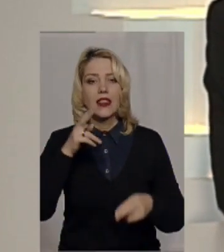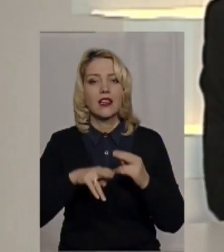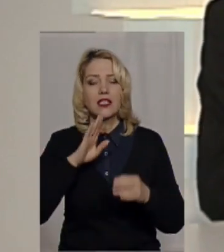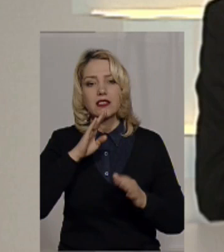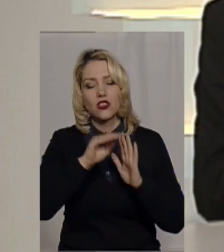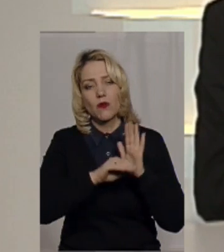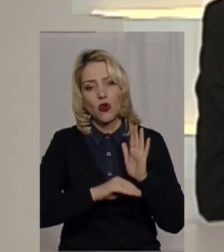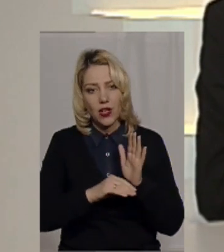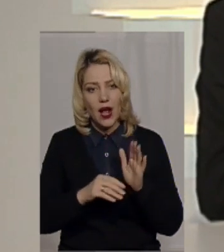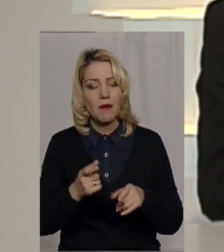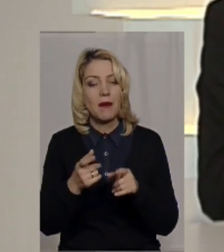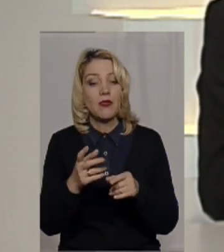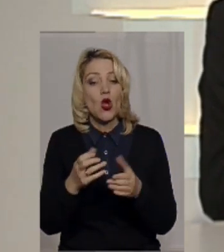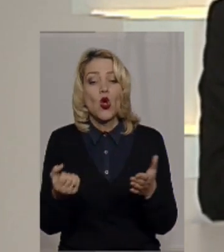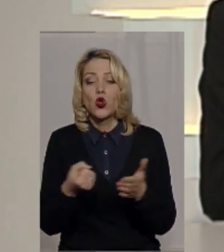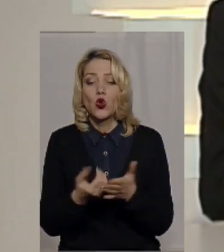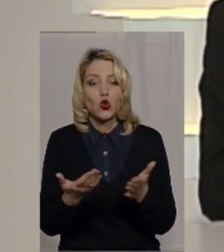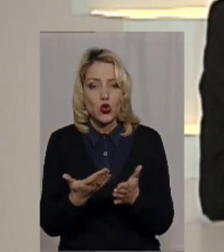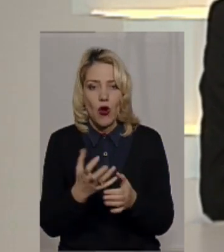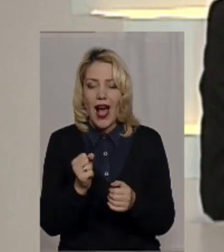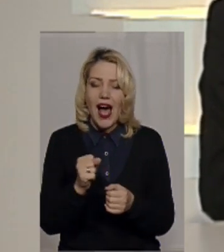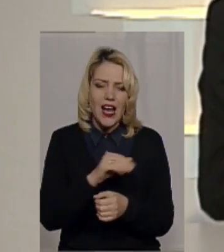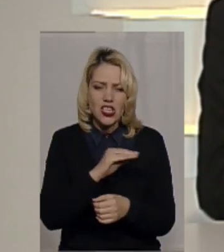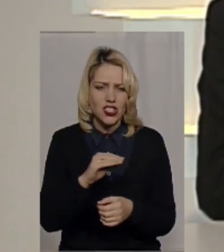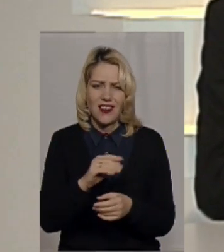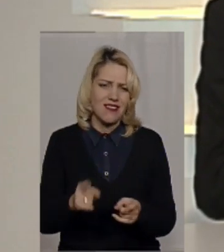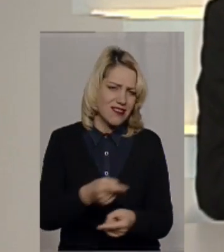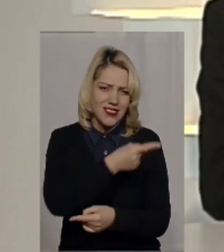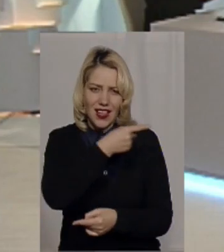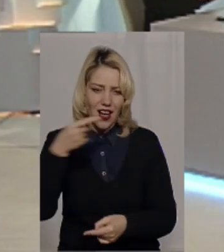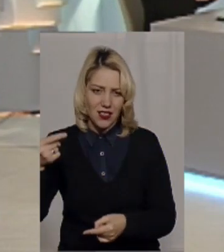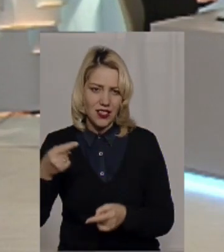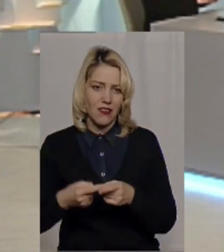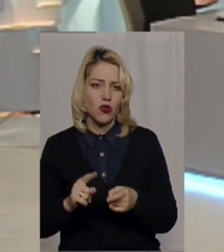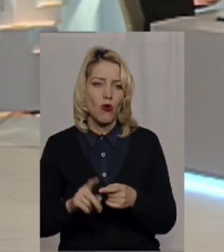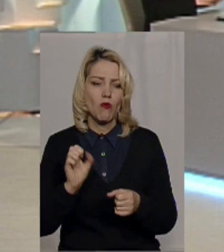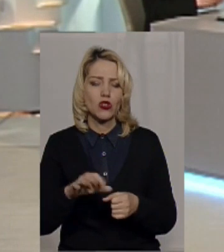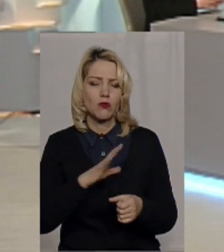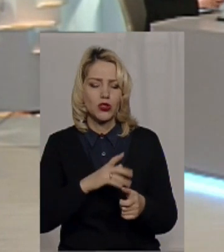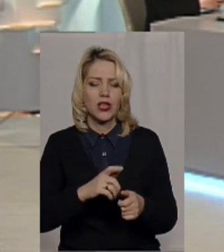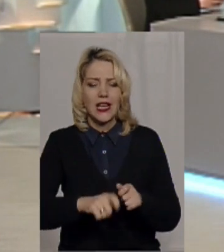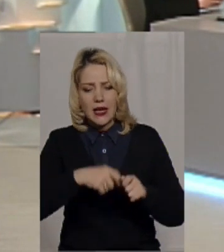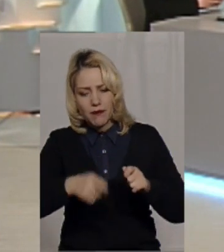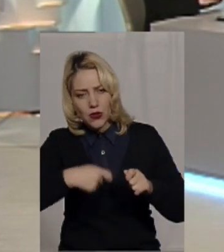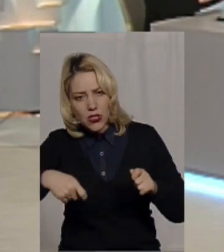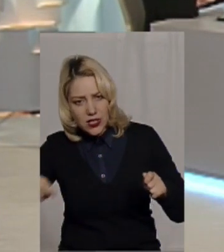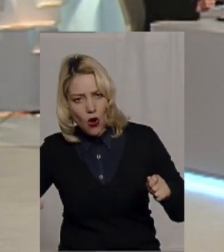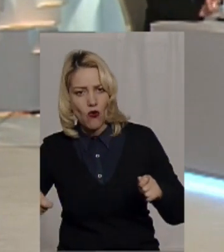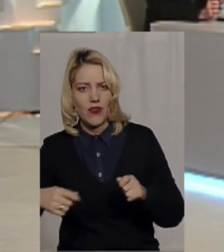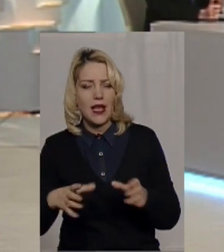програми, до чого такого аж негативного може призвести затягування із об'єднанням перегромад?